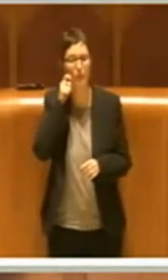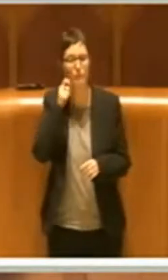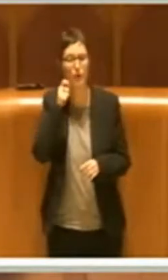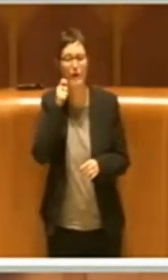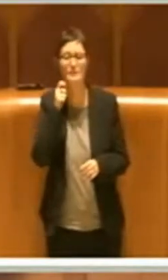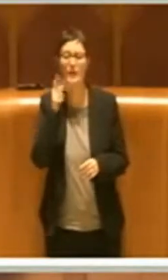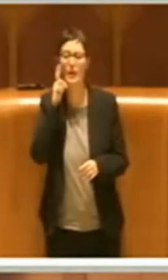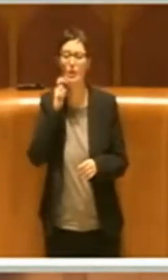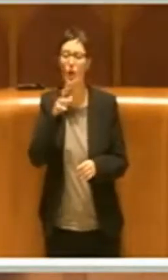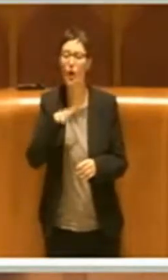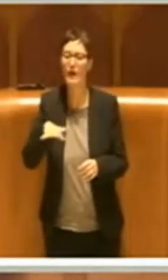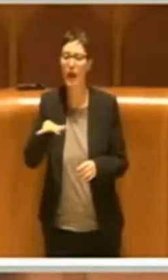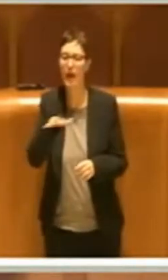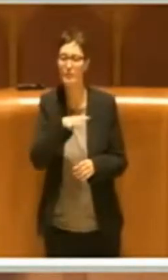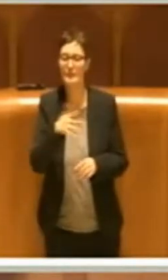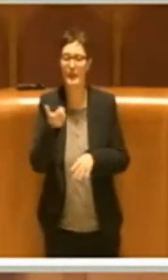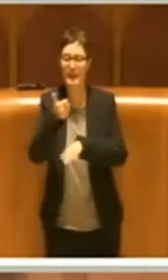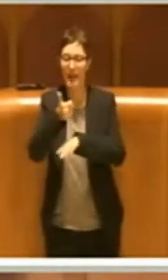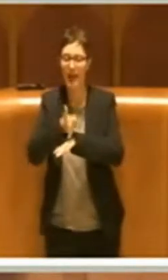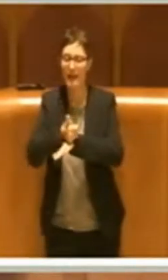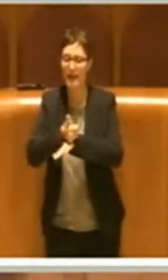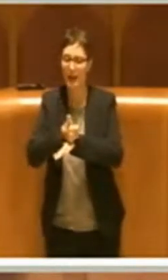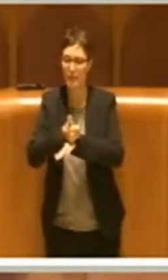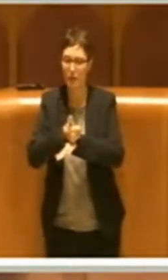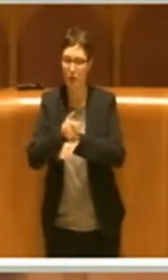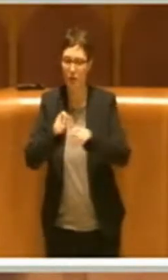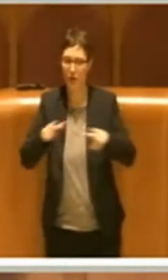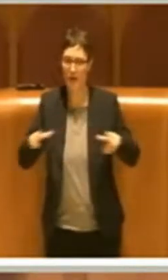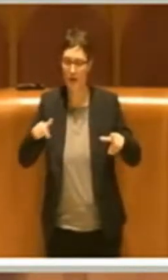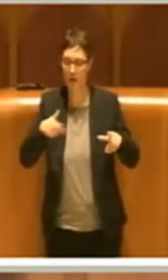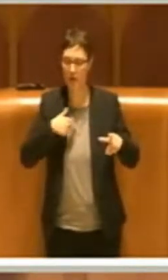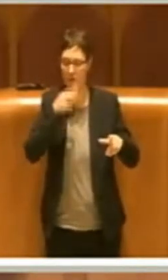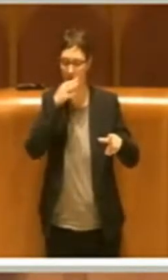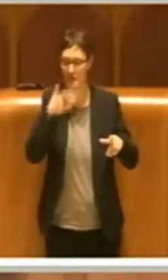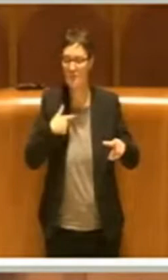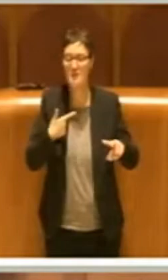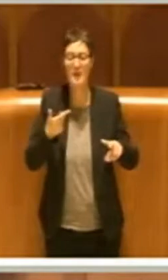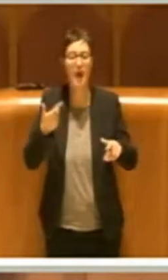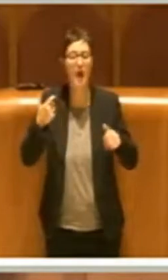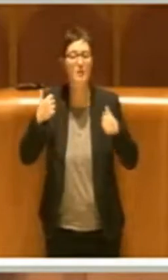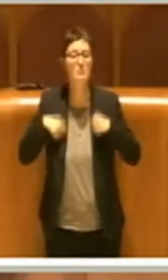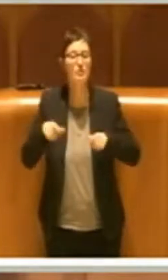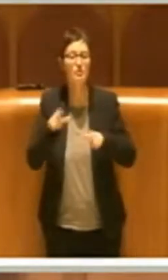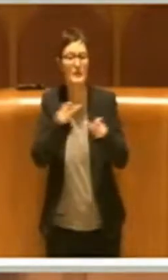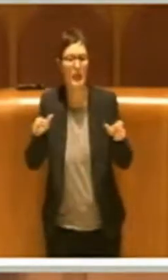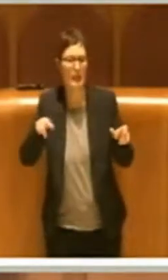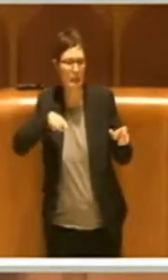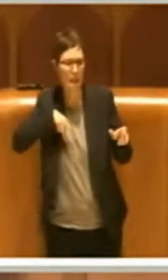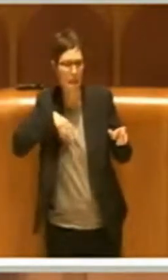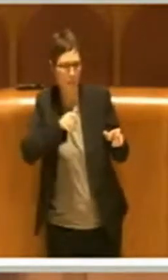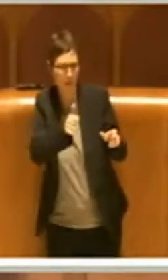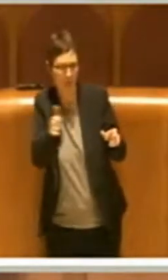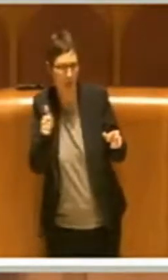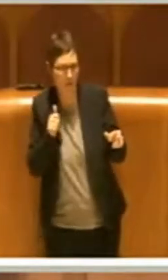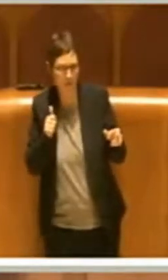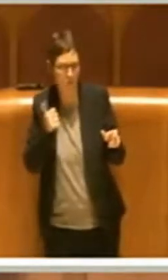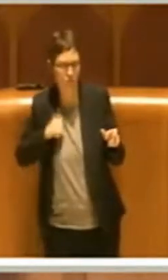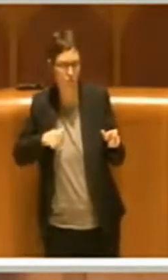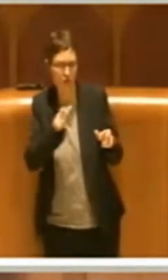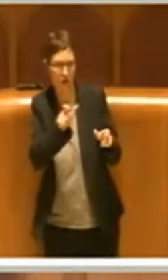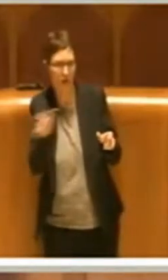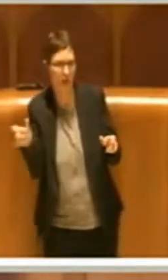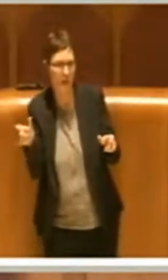Capitolino, ovvero dei privati cittadini che, associati, quindi